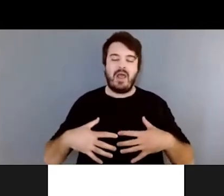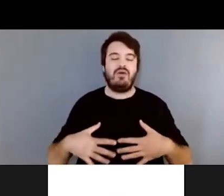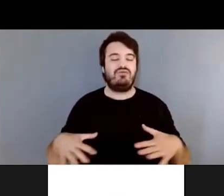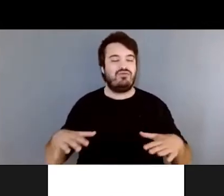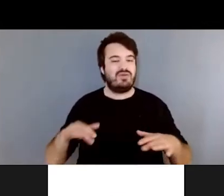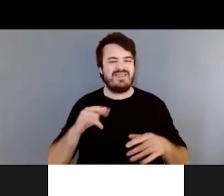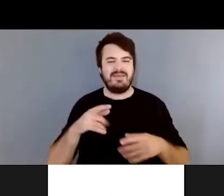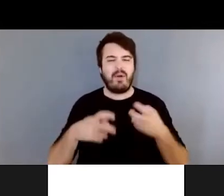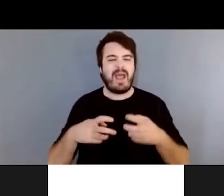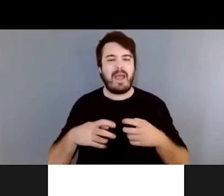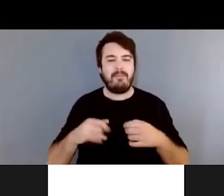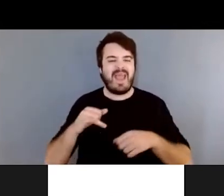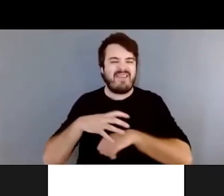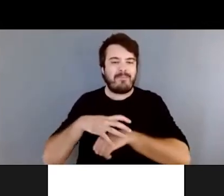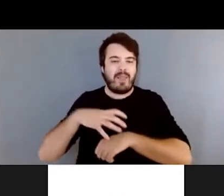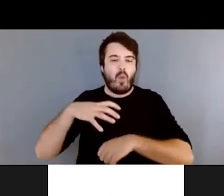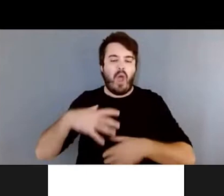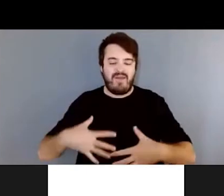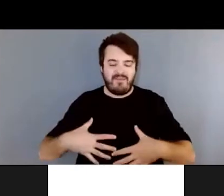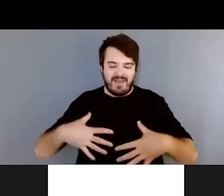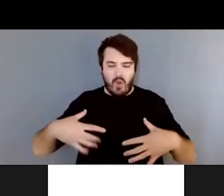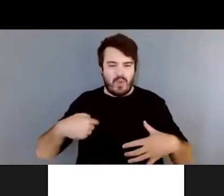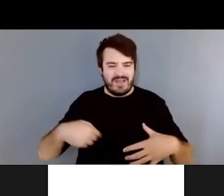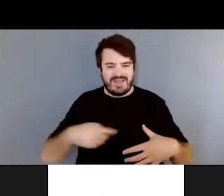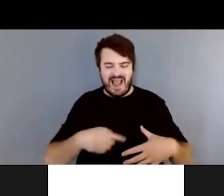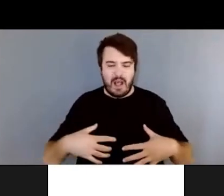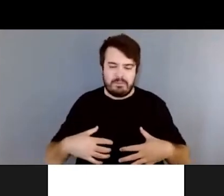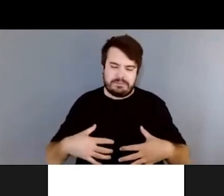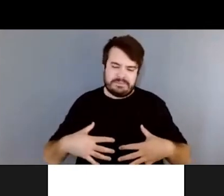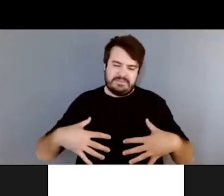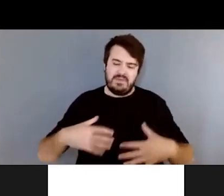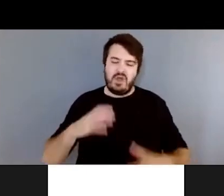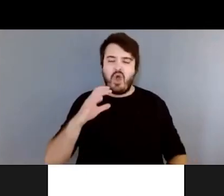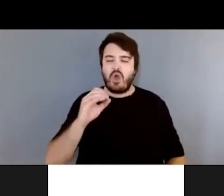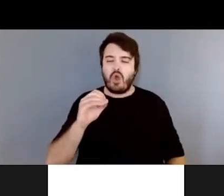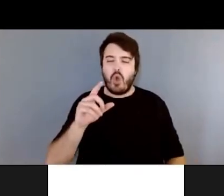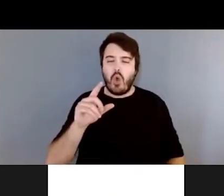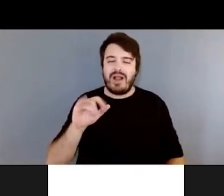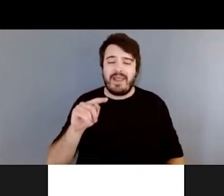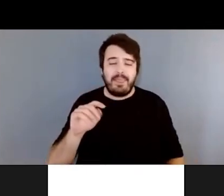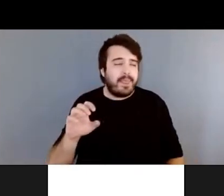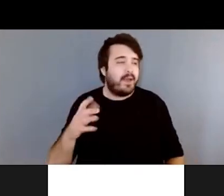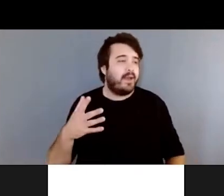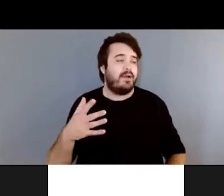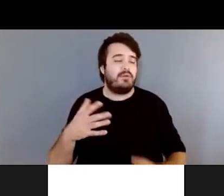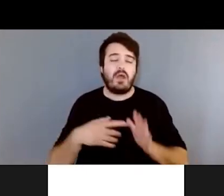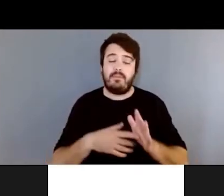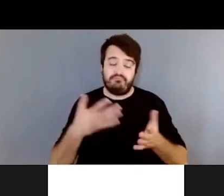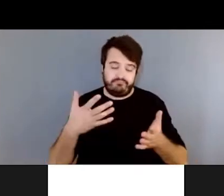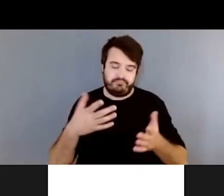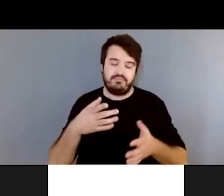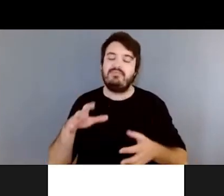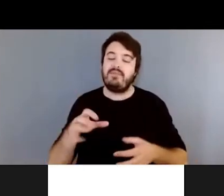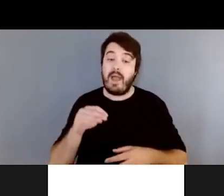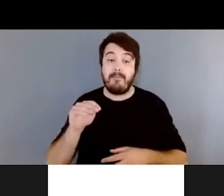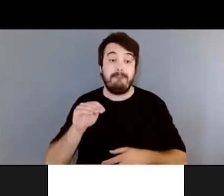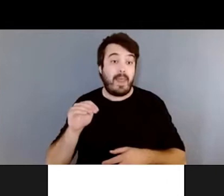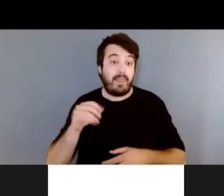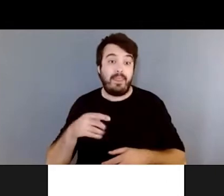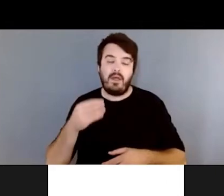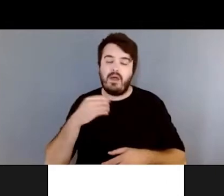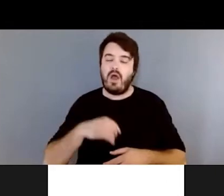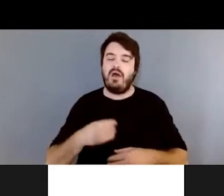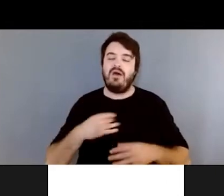inflammatoires intestinales, que ça soit les colites, de prendre de la menthe, ça apaise